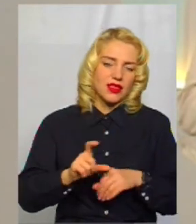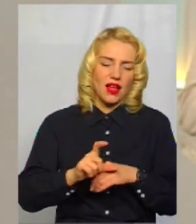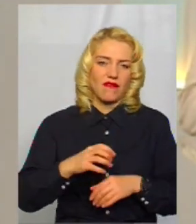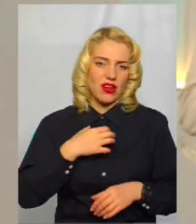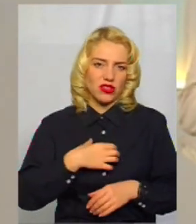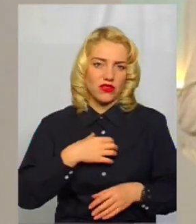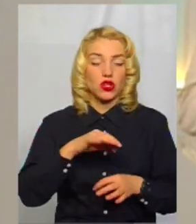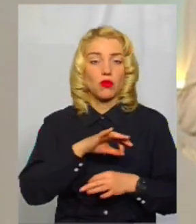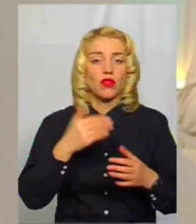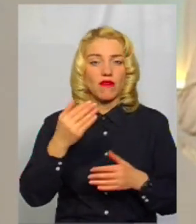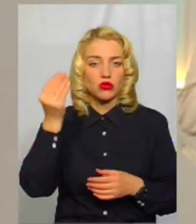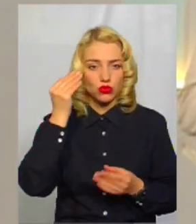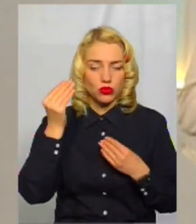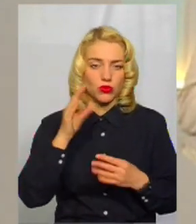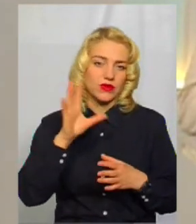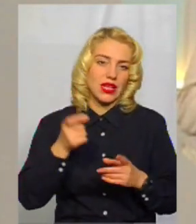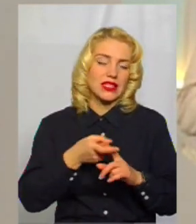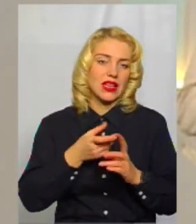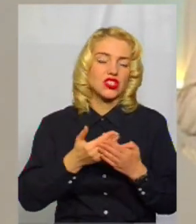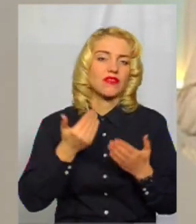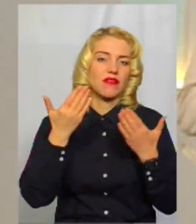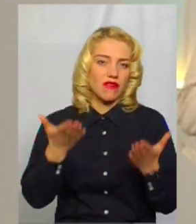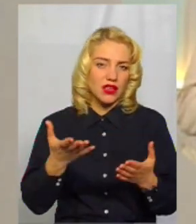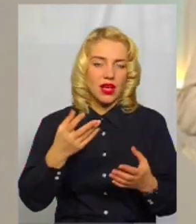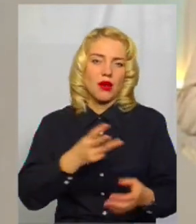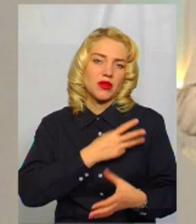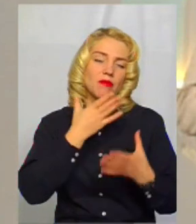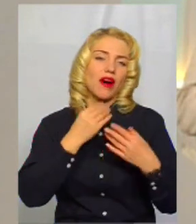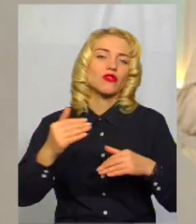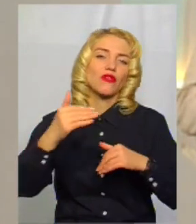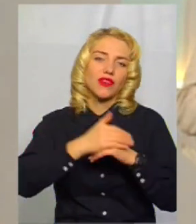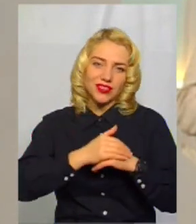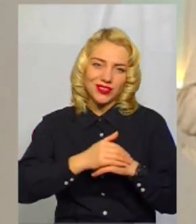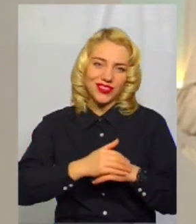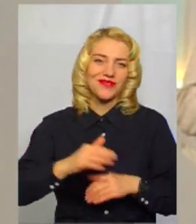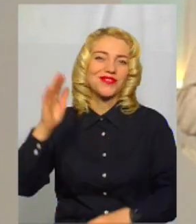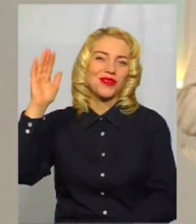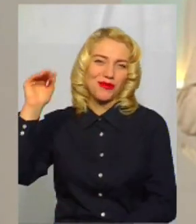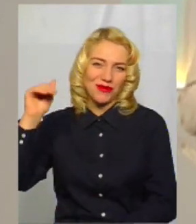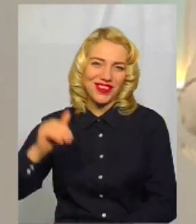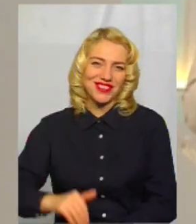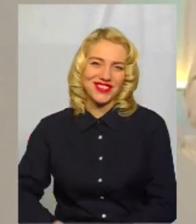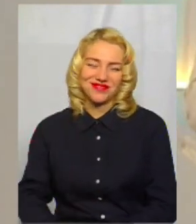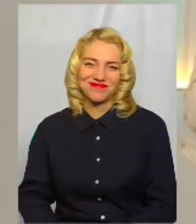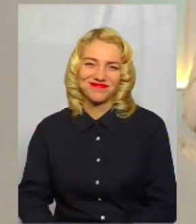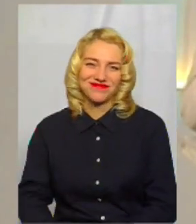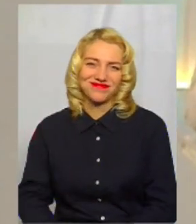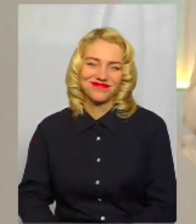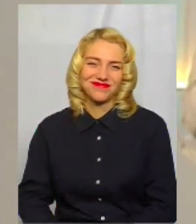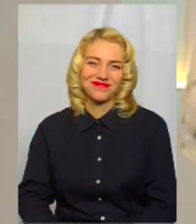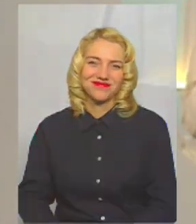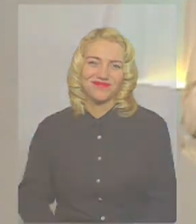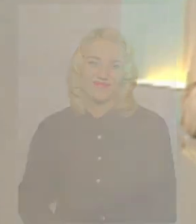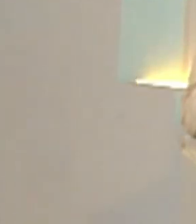проєктів на вашу думку. Все залежить тільки від вас. Бажаю вам гарного вечора та до зустрічі у наступні тимі дня.